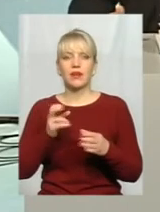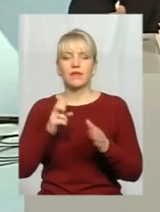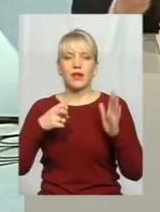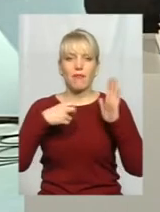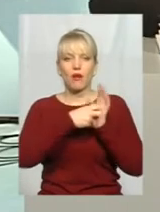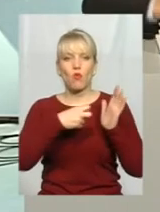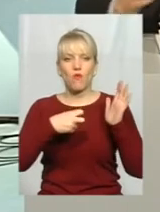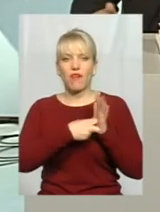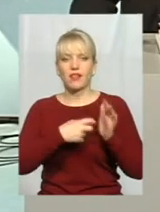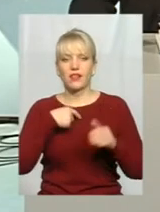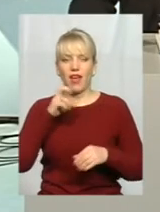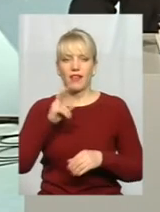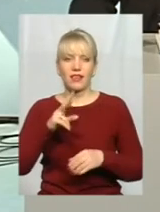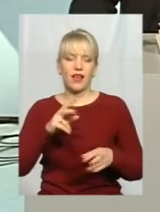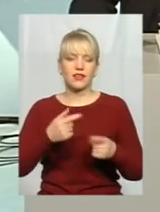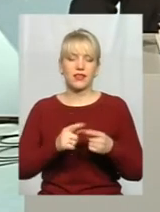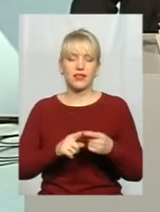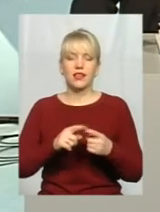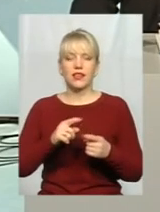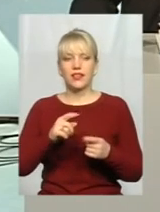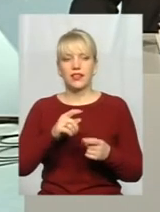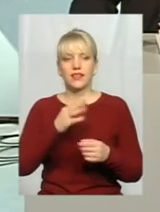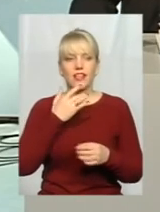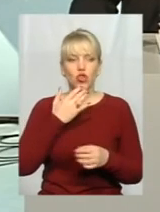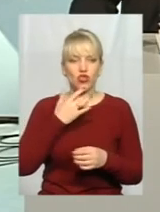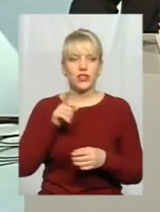націоналіст, ти, як представник, скажімо, іншої політичної сели,